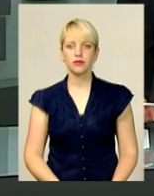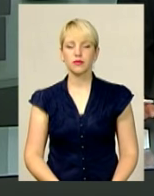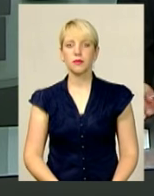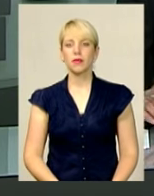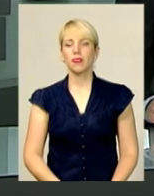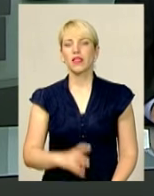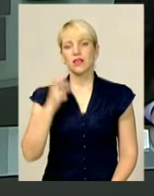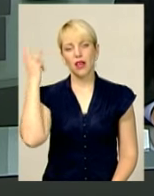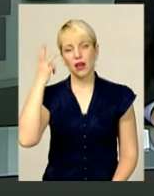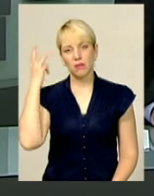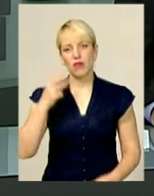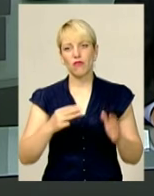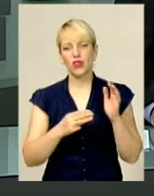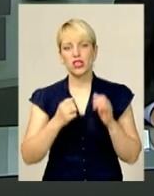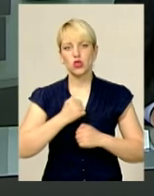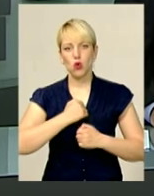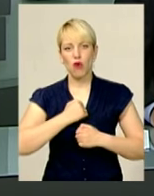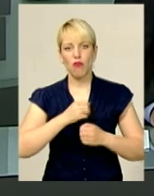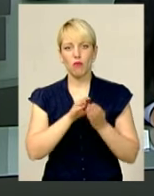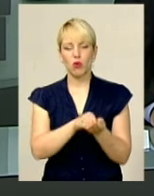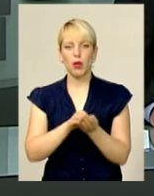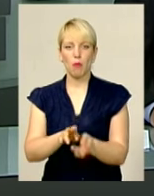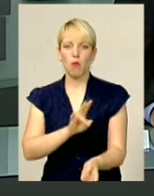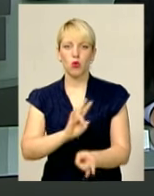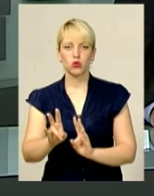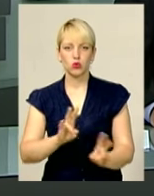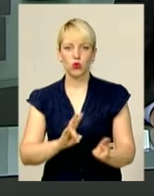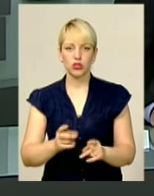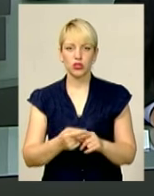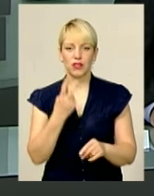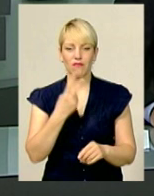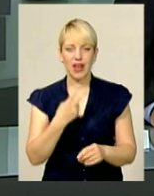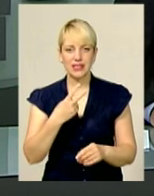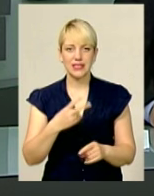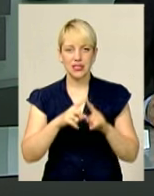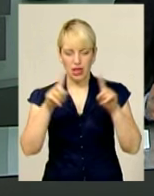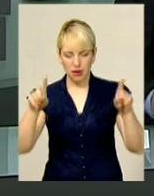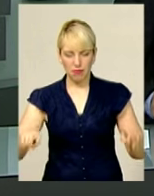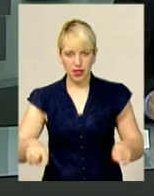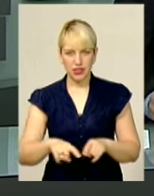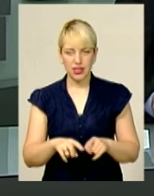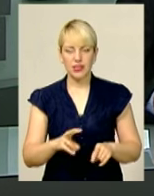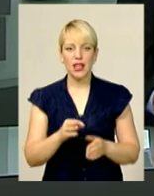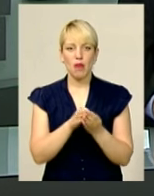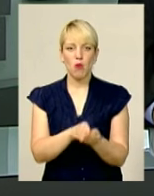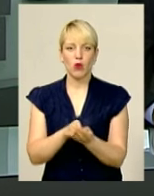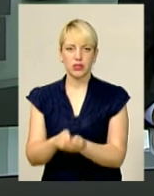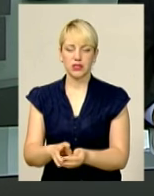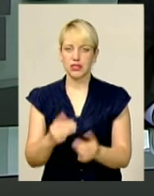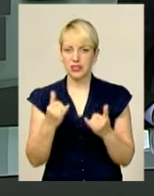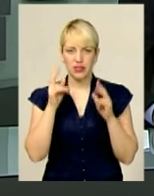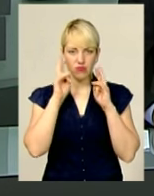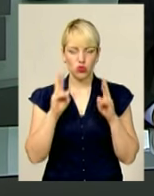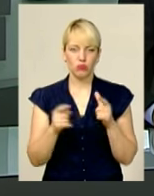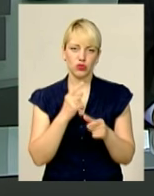На Хмельницькому військовому кладовищі пошкоджено 20 плит на могилах загиблих воїнів. Наразі достеменно невідомо, чи